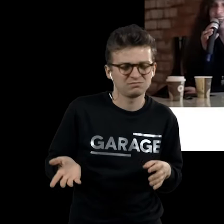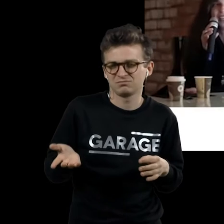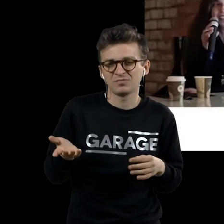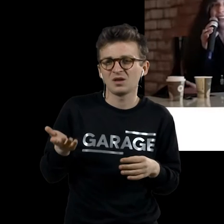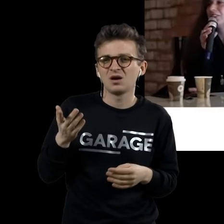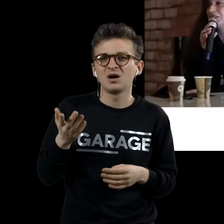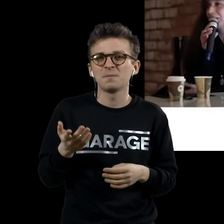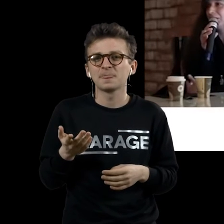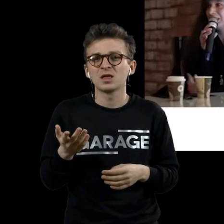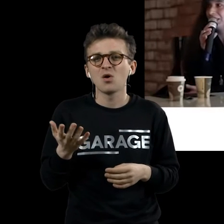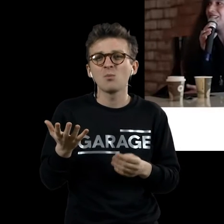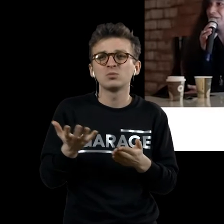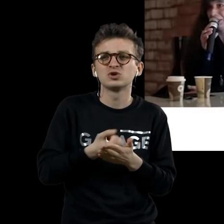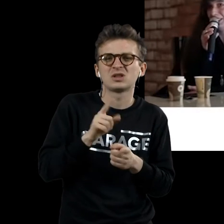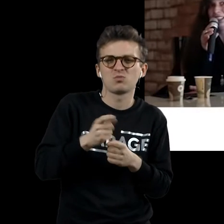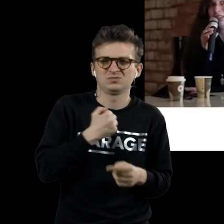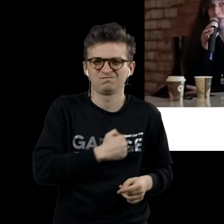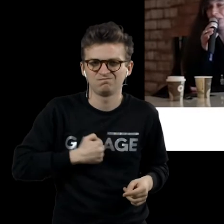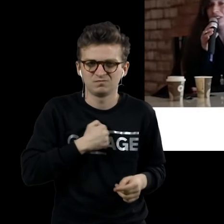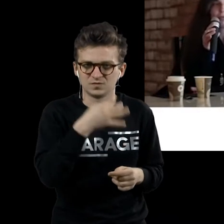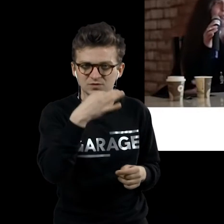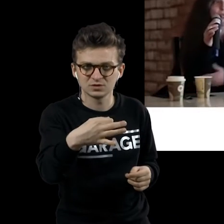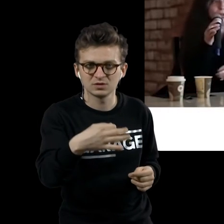достаточно агрессивное.